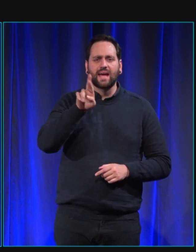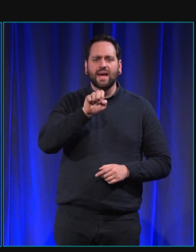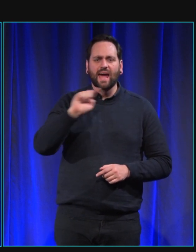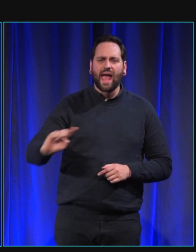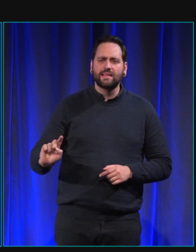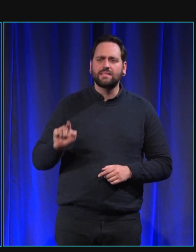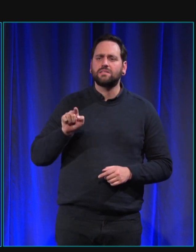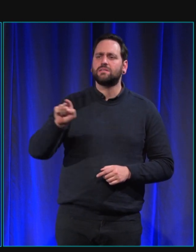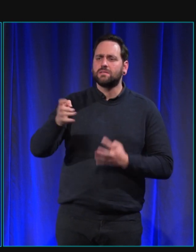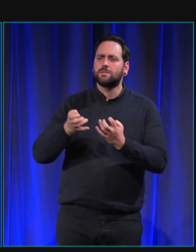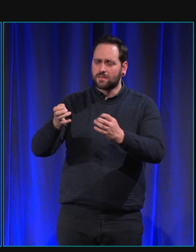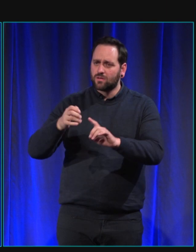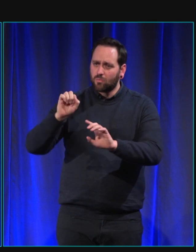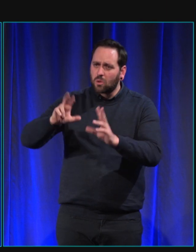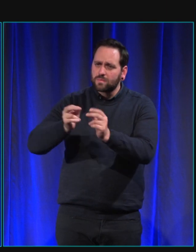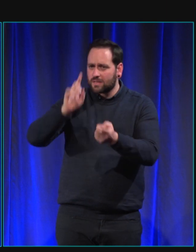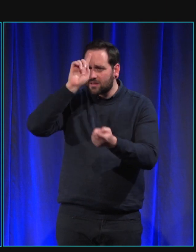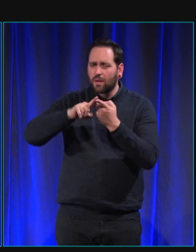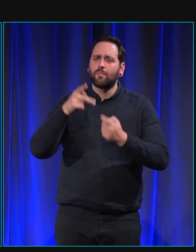y a-t-il des chiens en Calais